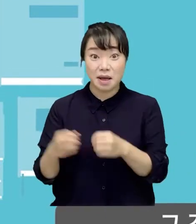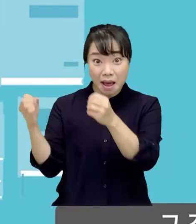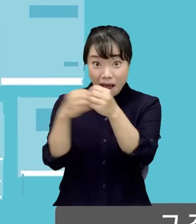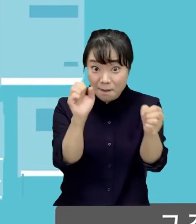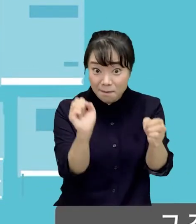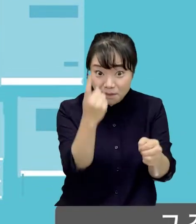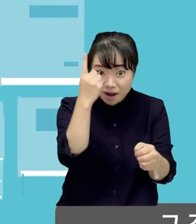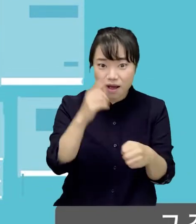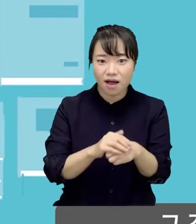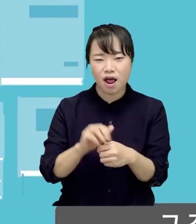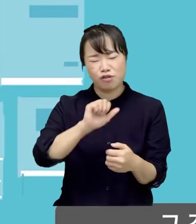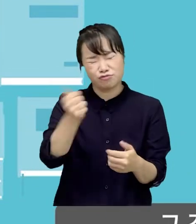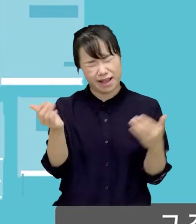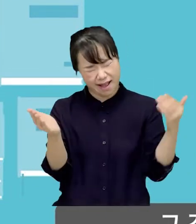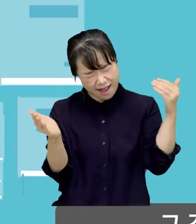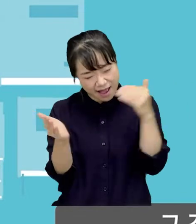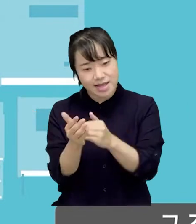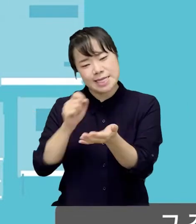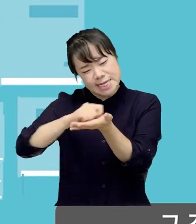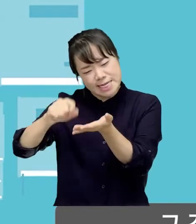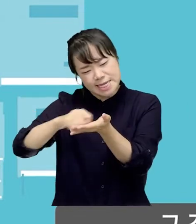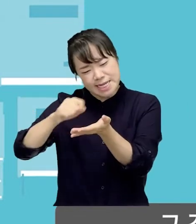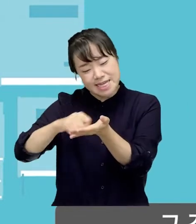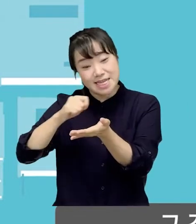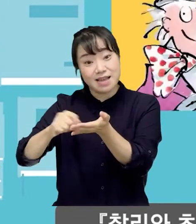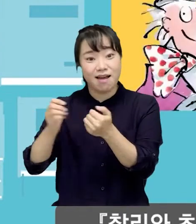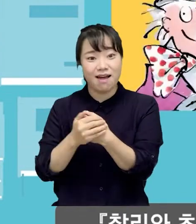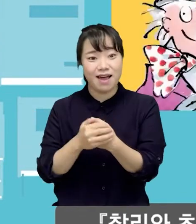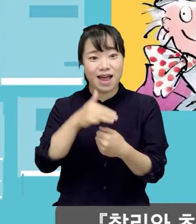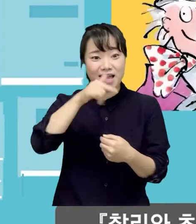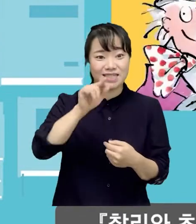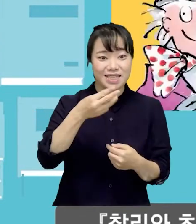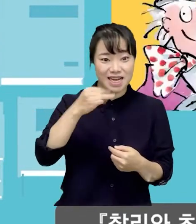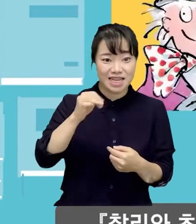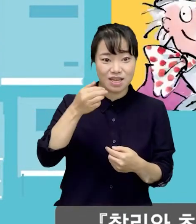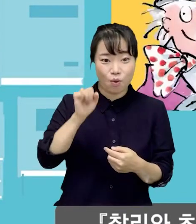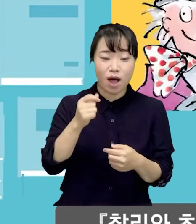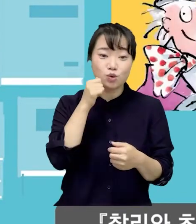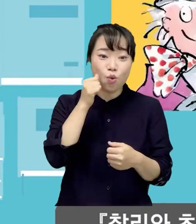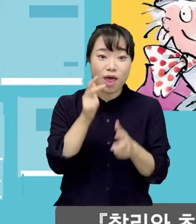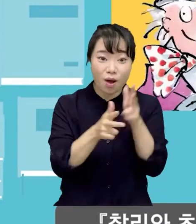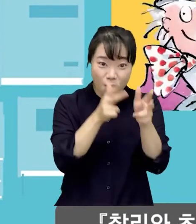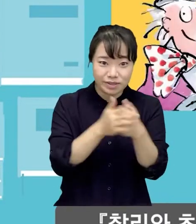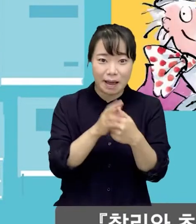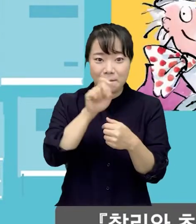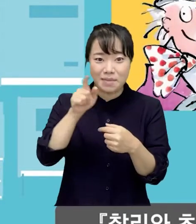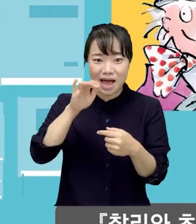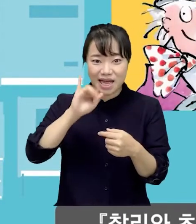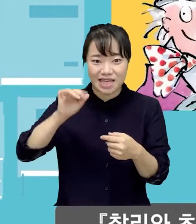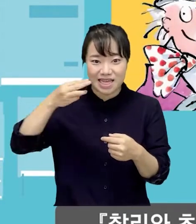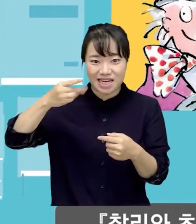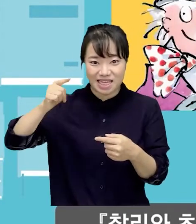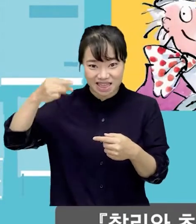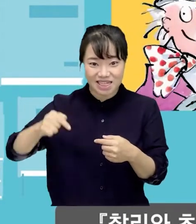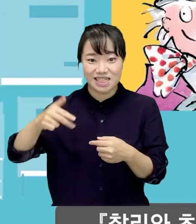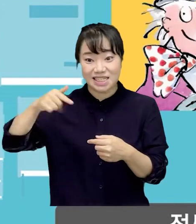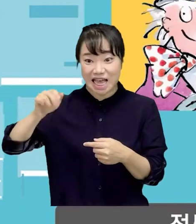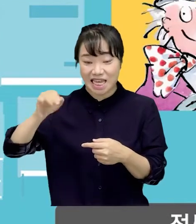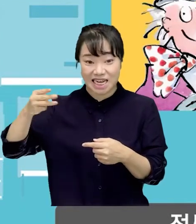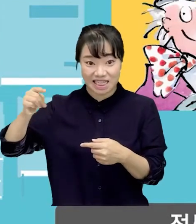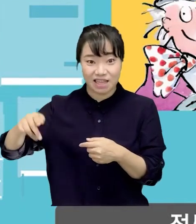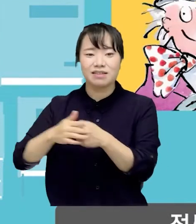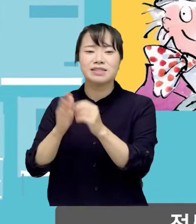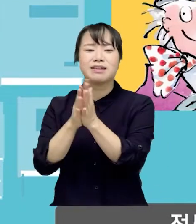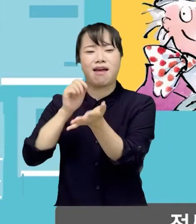그것이 씨앗이 되어 그는 죽을 때까지 글을 써서 찰리와 초콜릿 공장, 마이 리틀 자이언트와 같은 동화로